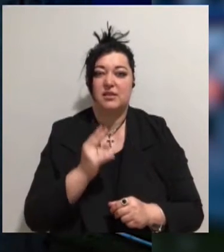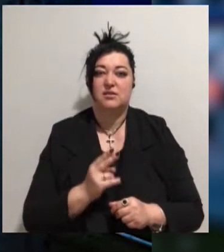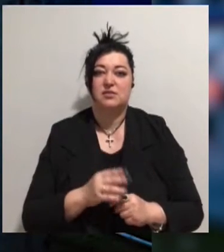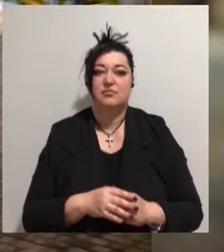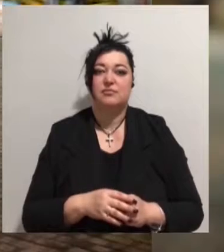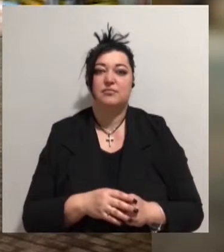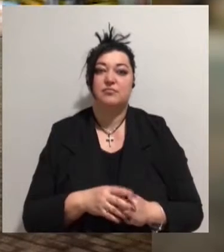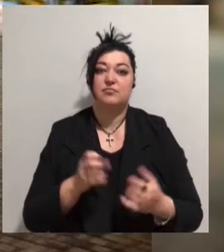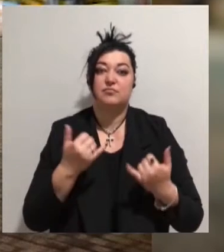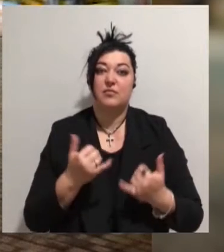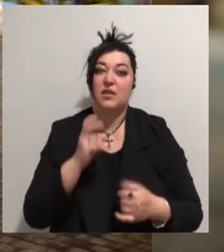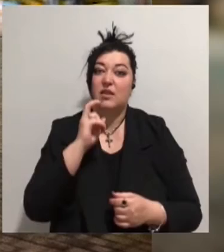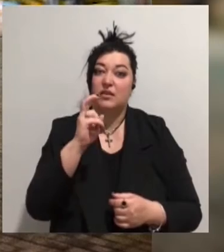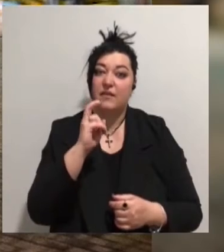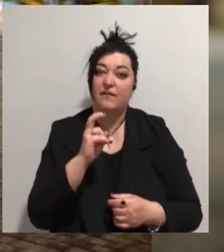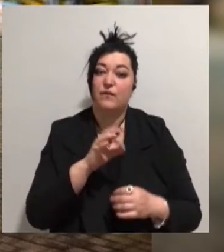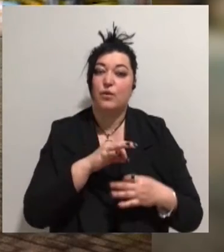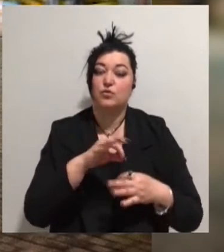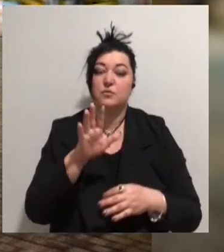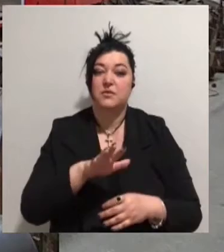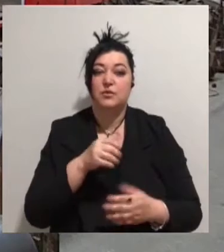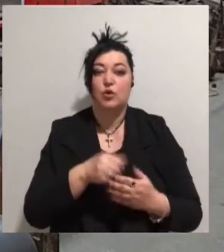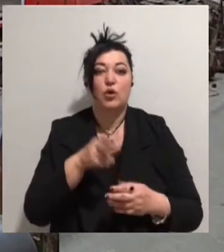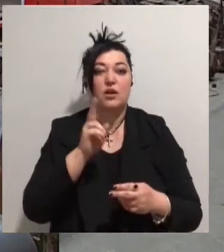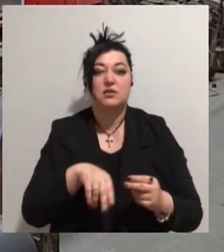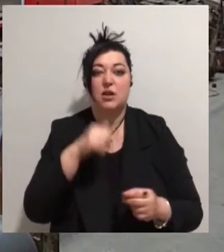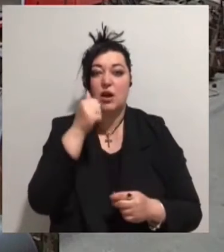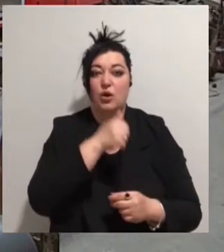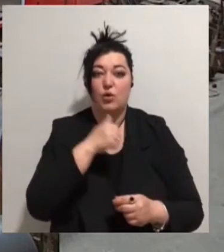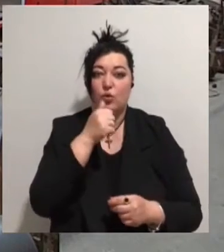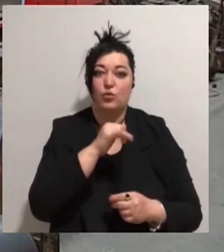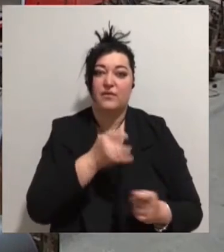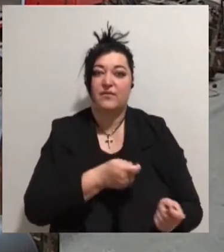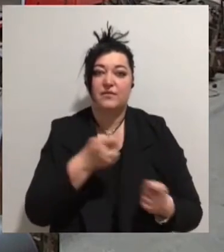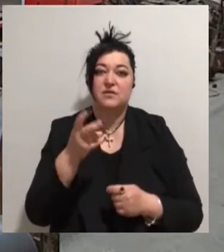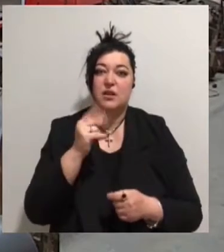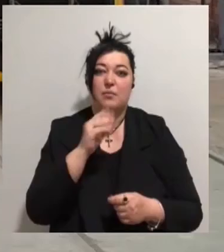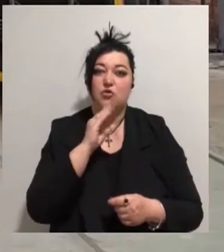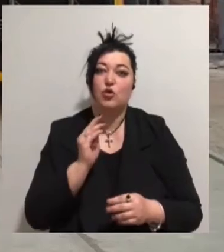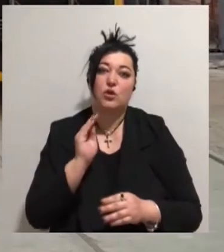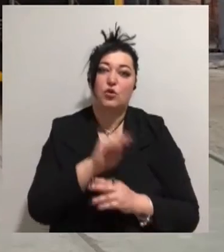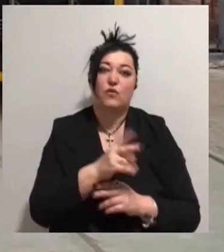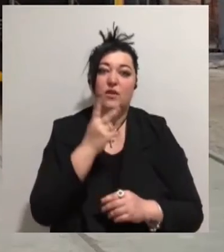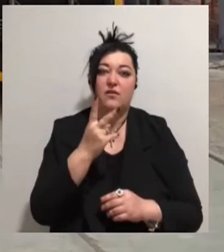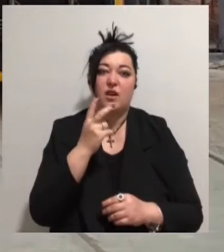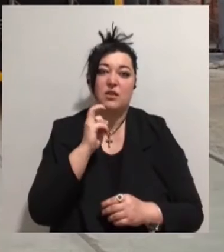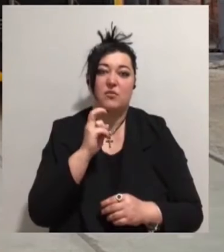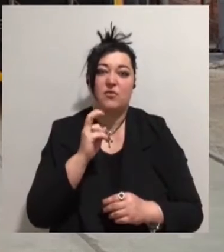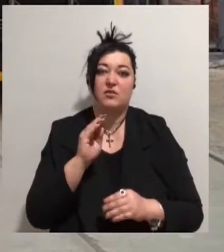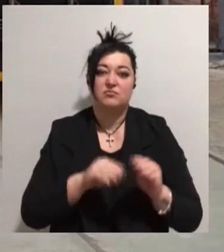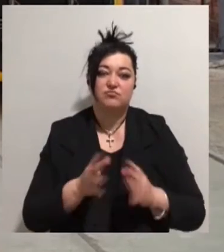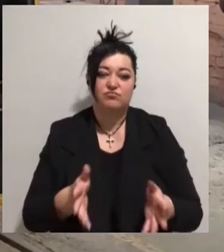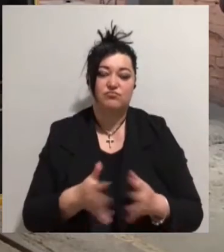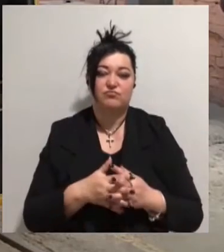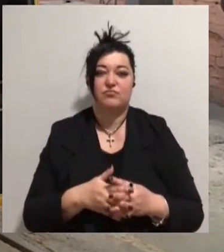трамваї Одіссей курсують містом. До кінця року підприємство планує вивезти на маршрути додаткові два трамваї, зібрані власноруч. Сергій Козачинський,